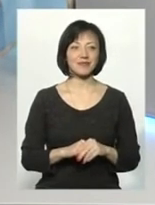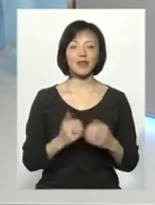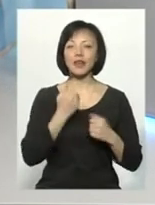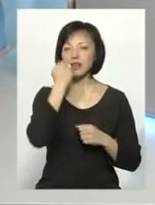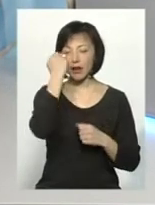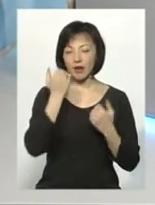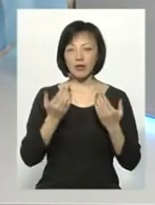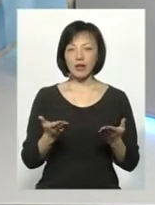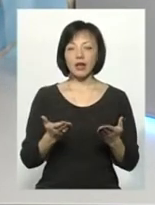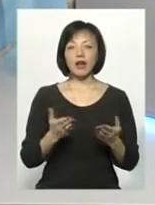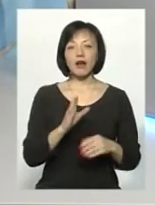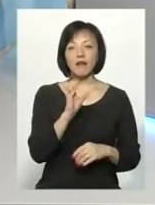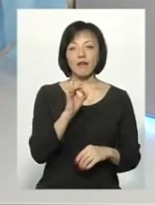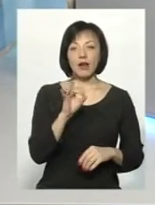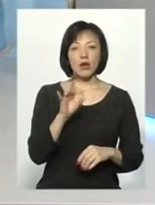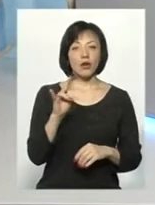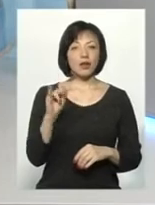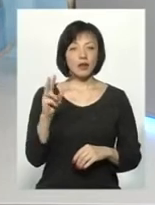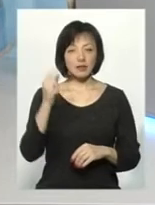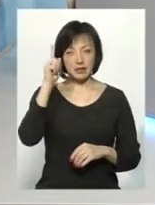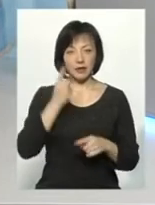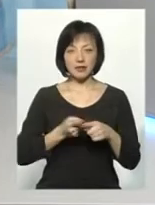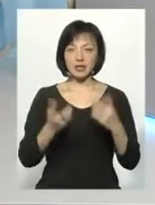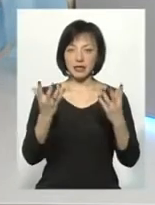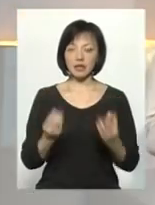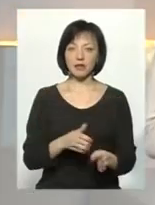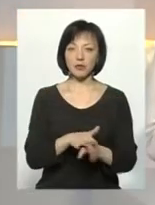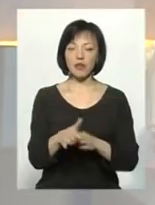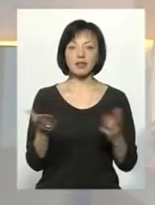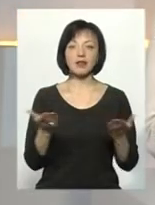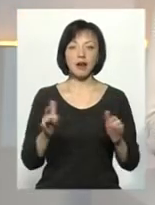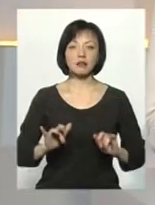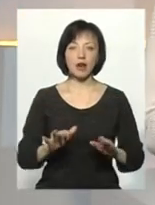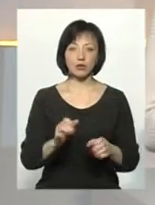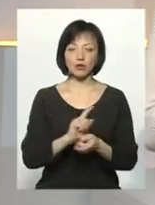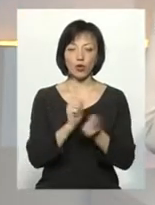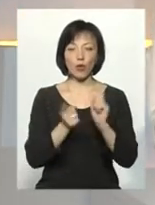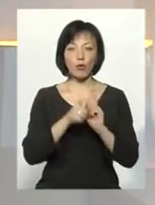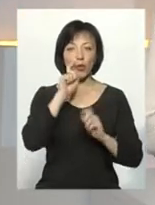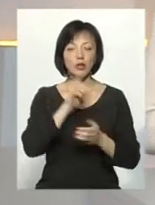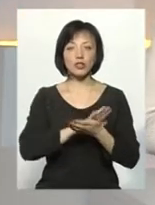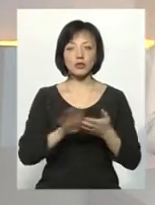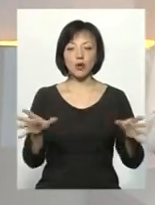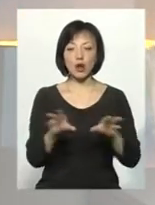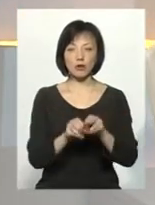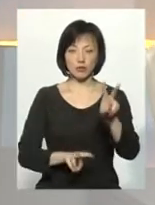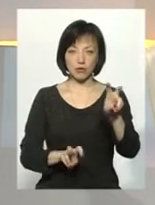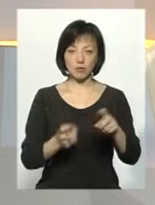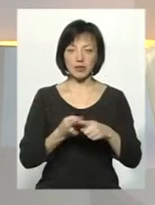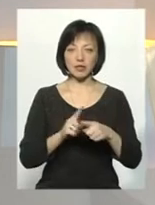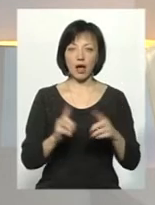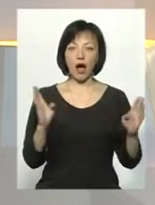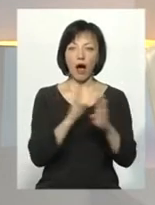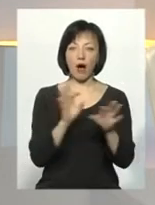вам дякую, пані Наталі. Віроніко, знаємо, що у ці дні також буде відбувати ще якась акція «Зробимо Україну чисто і разом». Що це за акція, розкажіть, будь ласка? Це